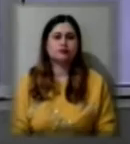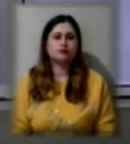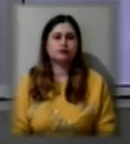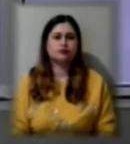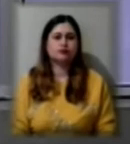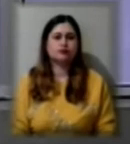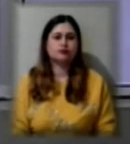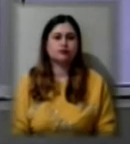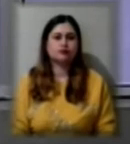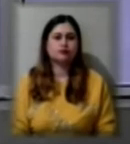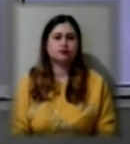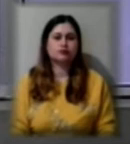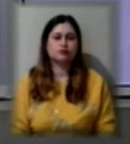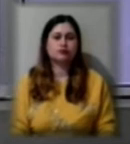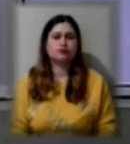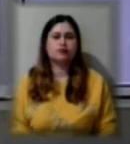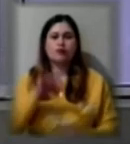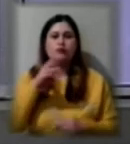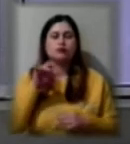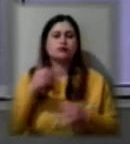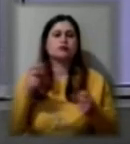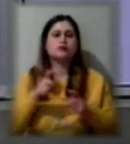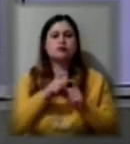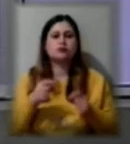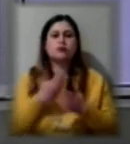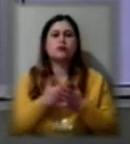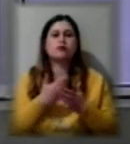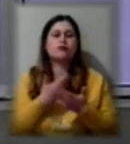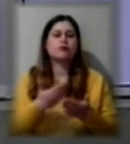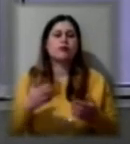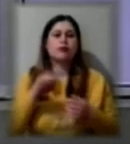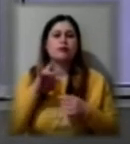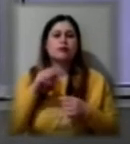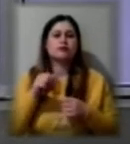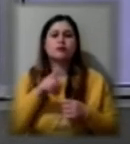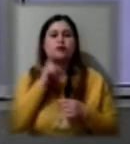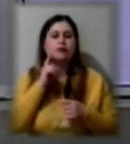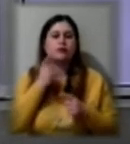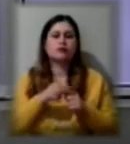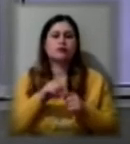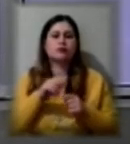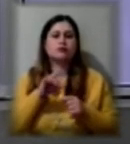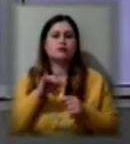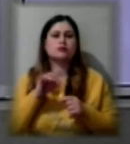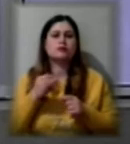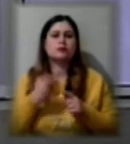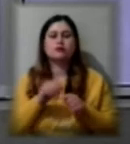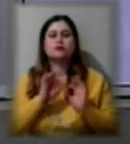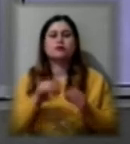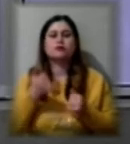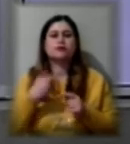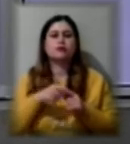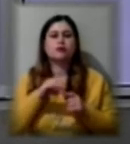В Олешківській спеціальній школі покажуть виставу ромської молоді проти расової дискримінації. Про це говорили сьогодні у Хорсонському